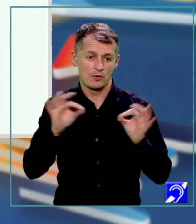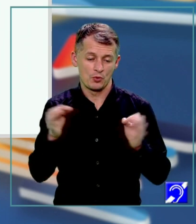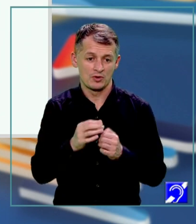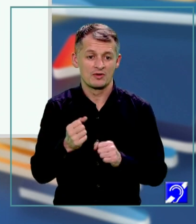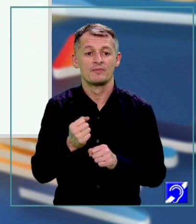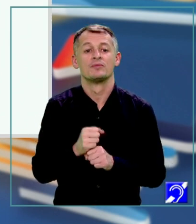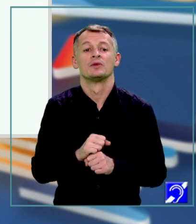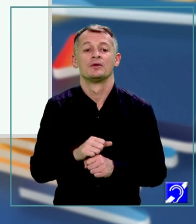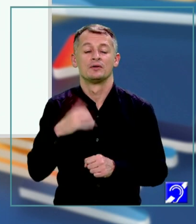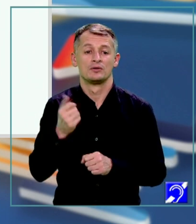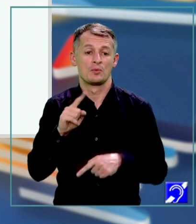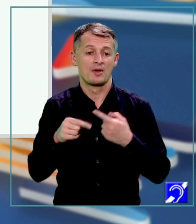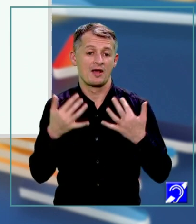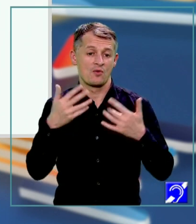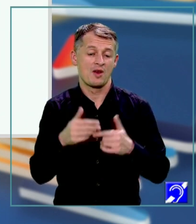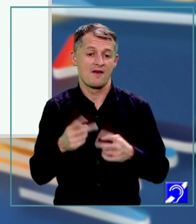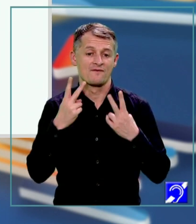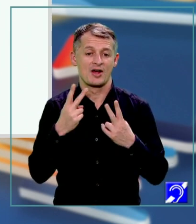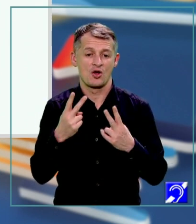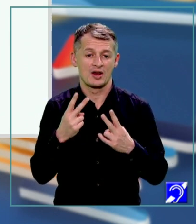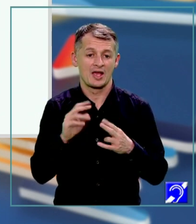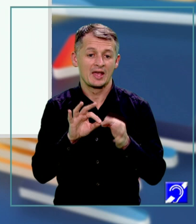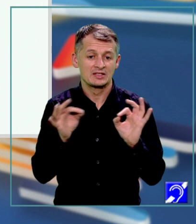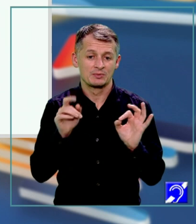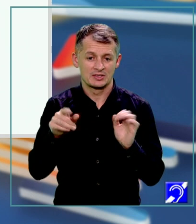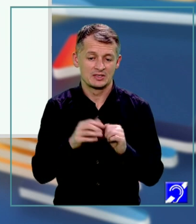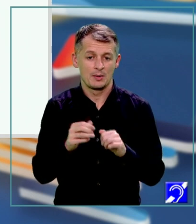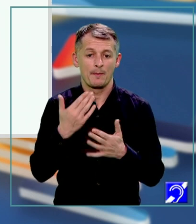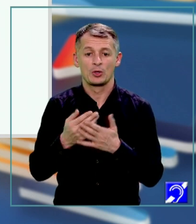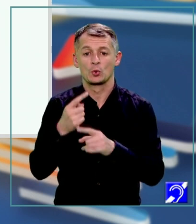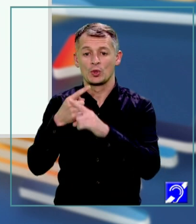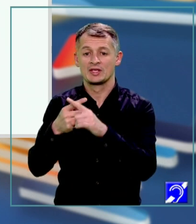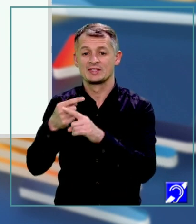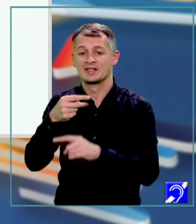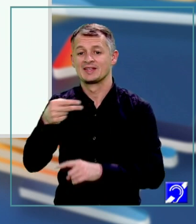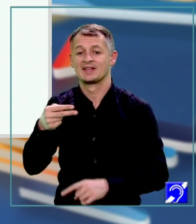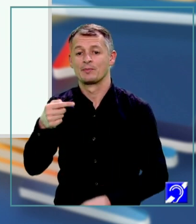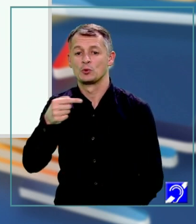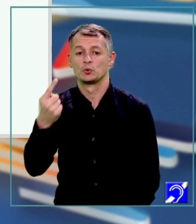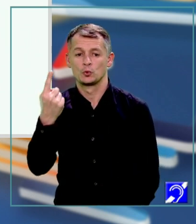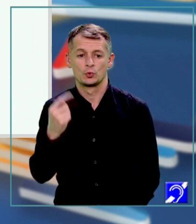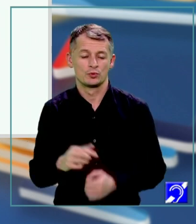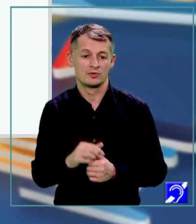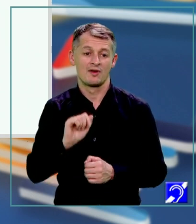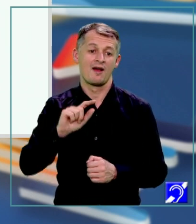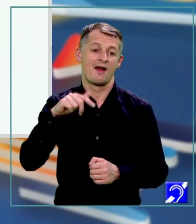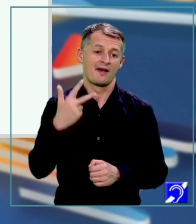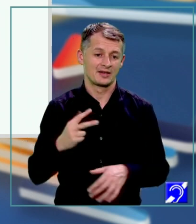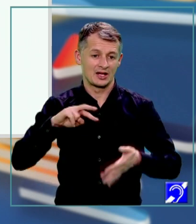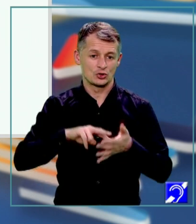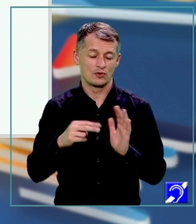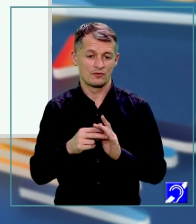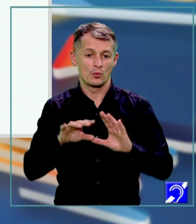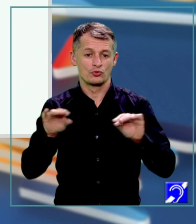valoarea expresiei pentru x egal cu minus 1. Și a treia, rezolvă în mulțimea numerelor naturale